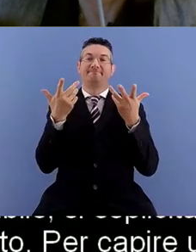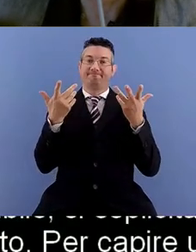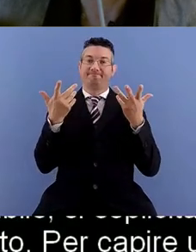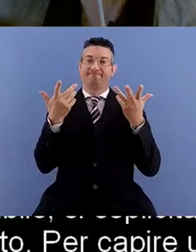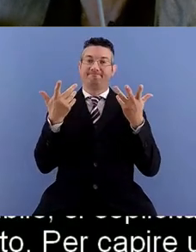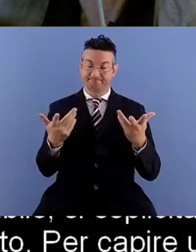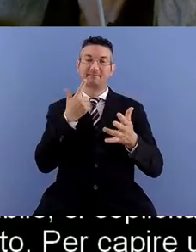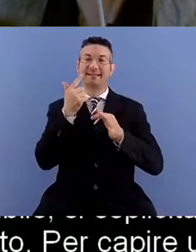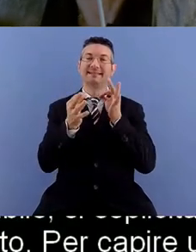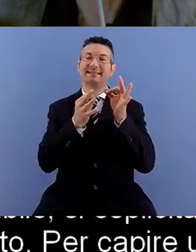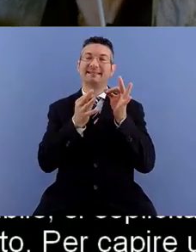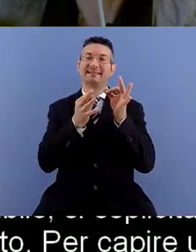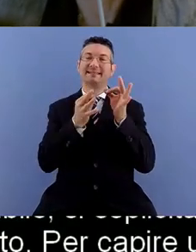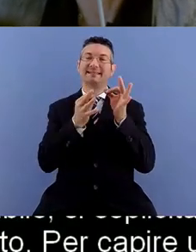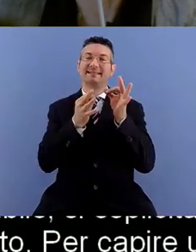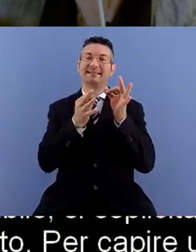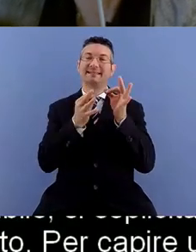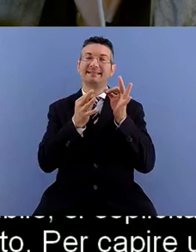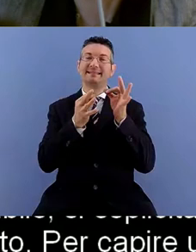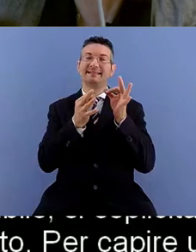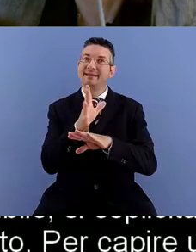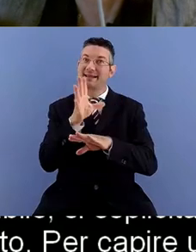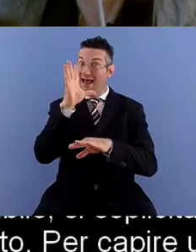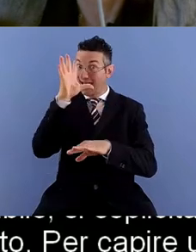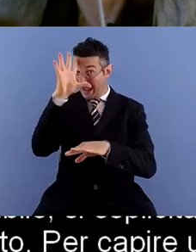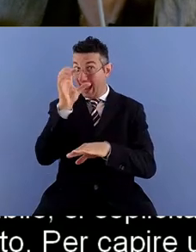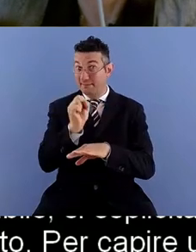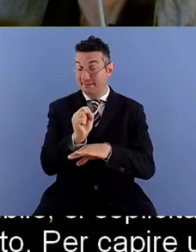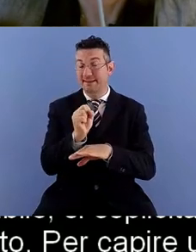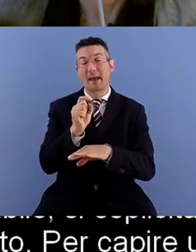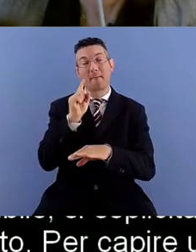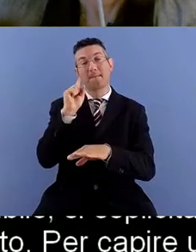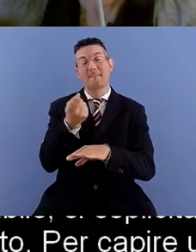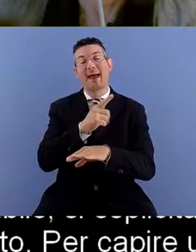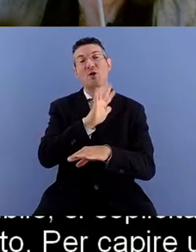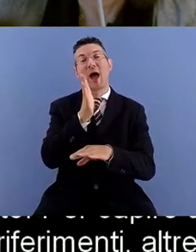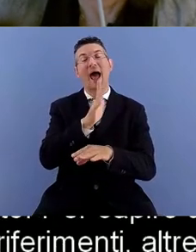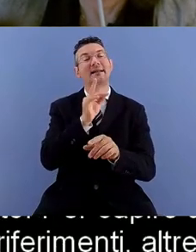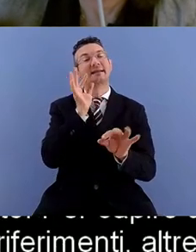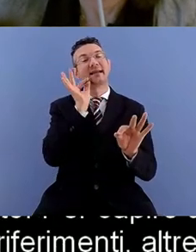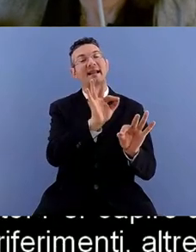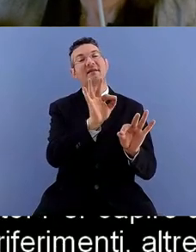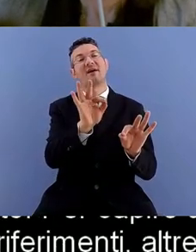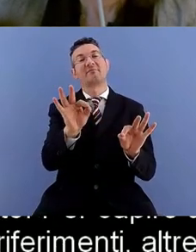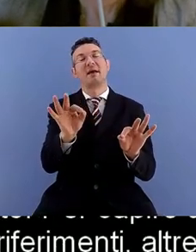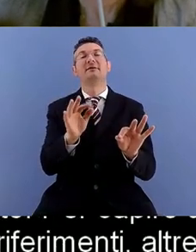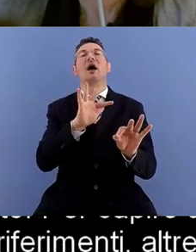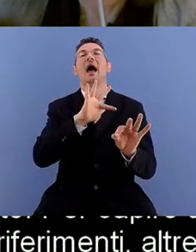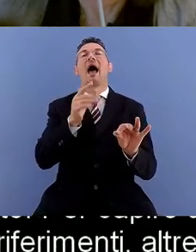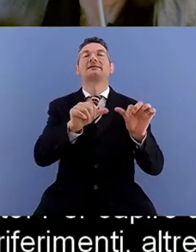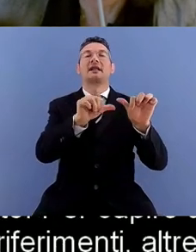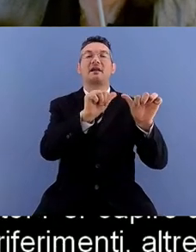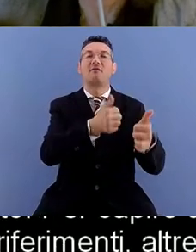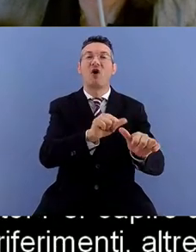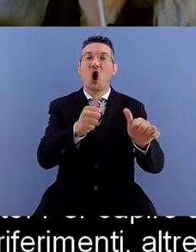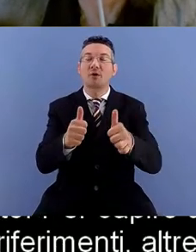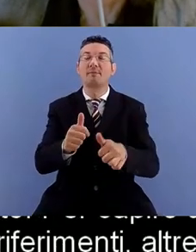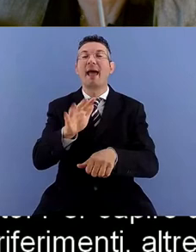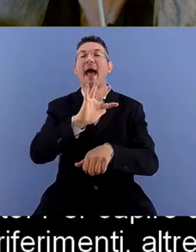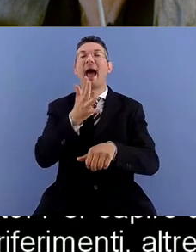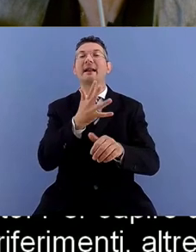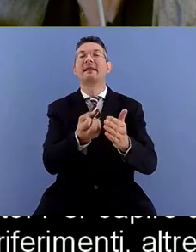accessibilità dobbiamo prendere altri riferimenti altre forme e altre fonti nel contesto